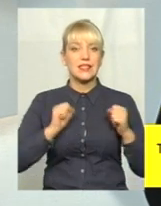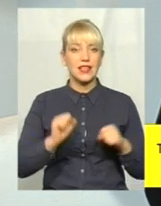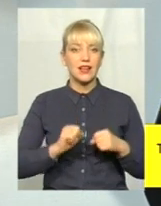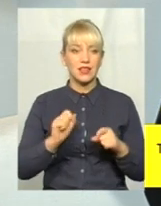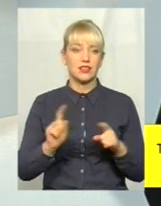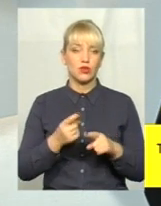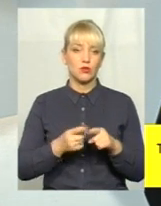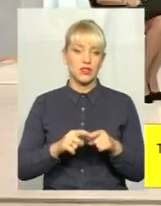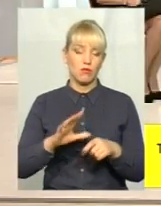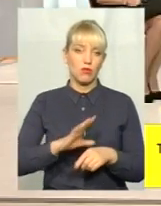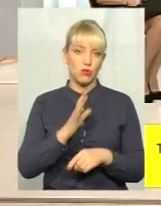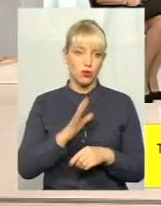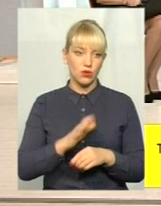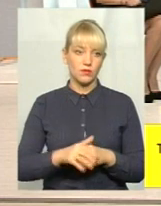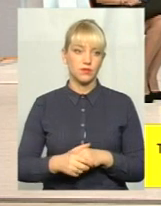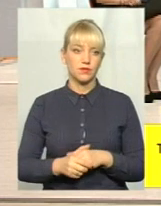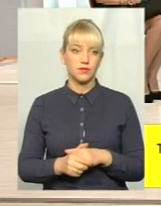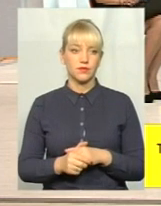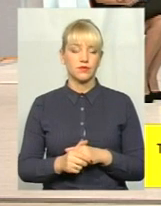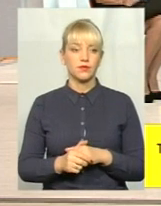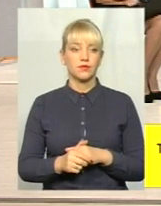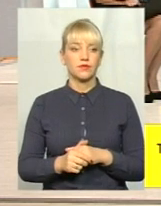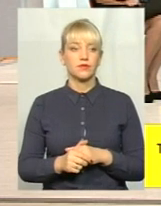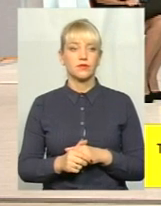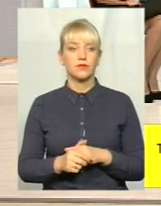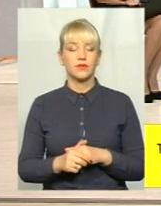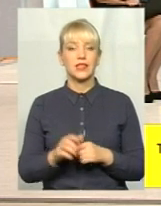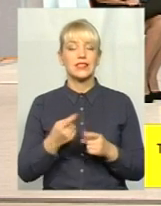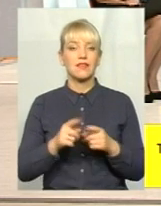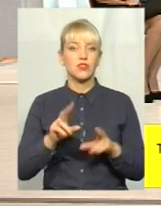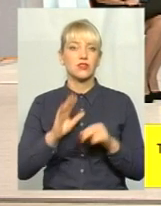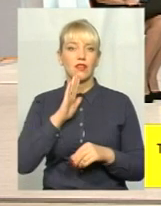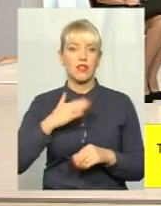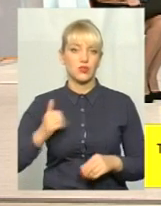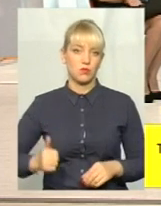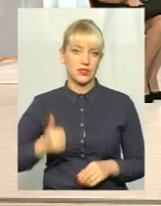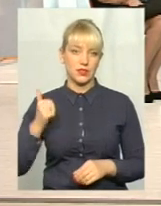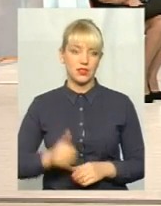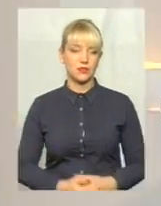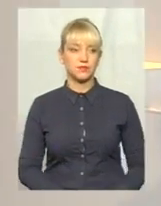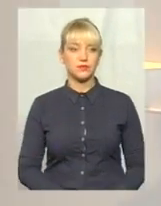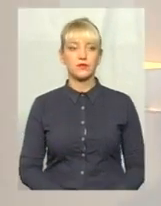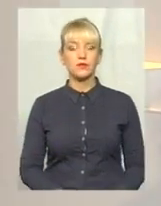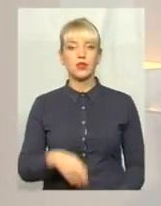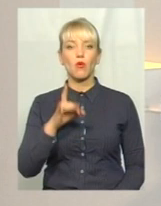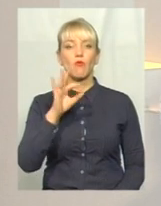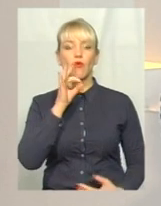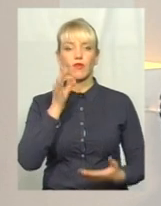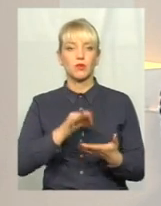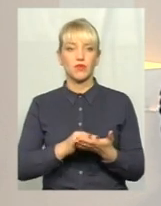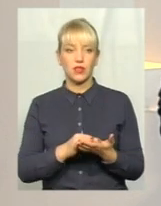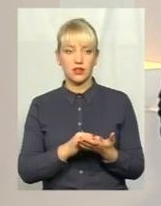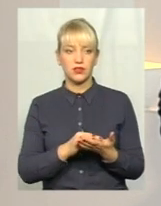було... Це наш престиж, скажімо так. Дякую, пане Іван. Про відповідальність